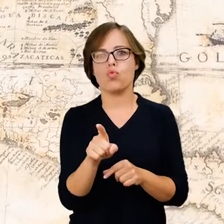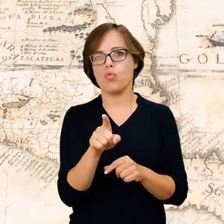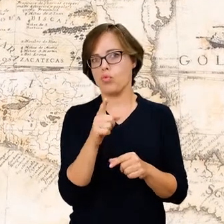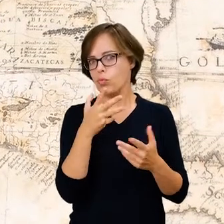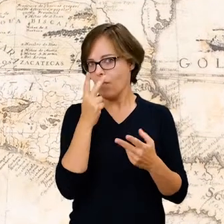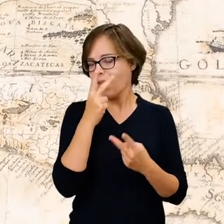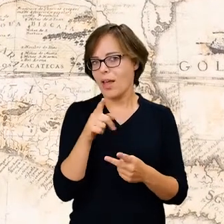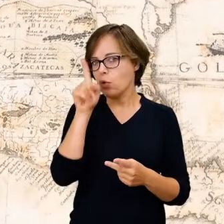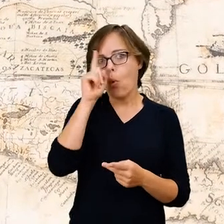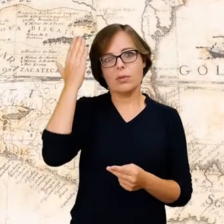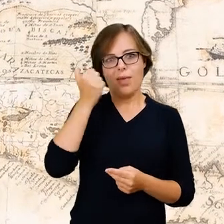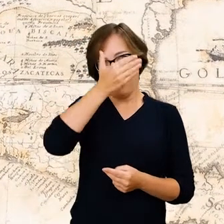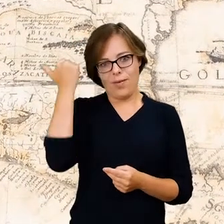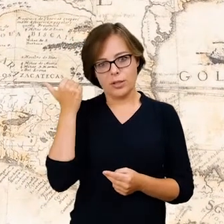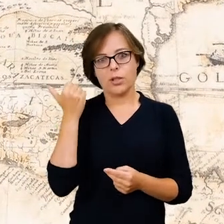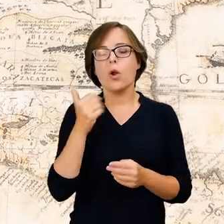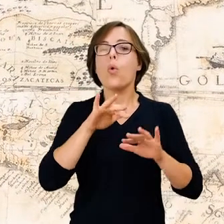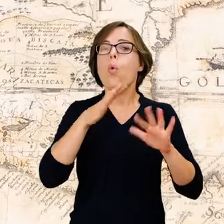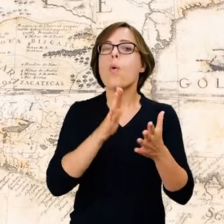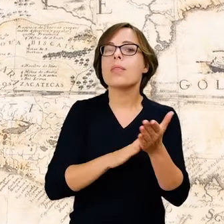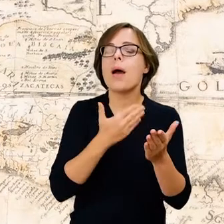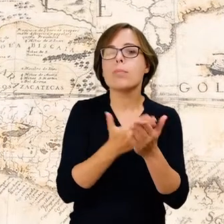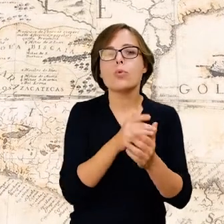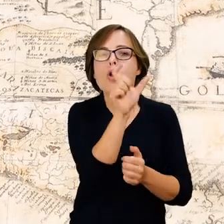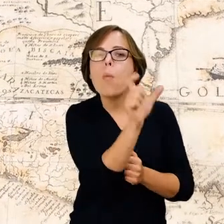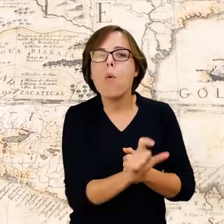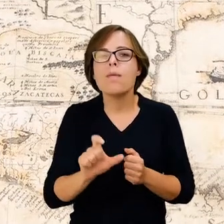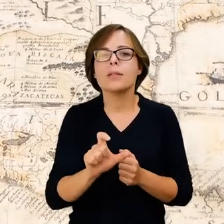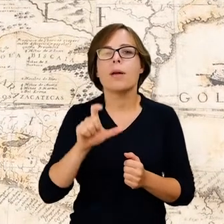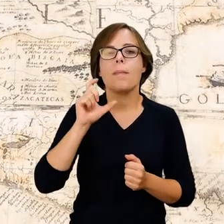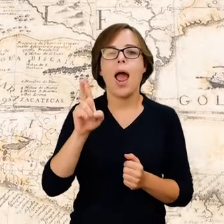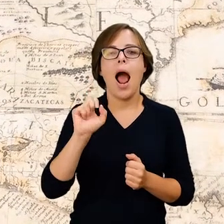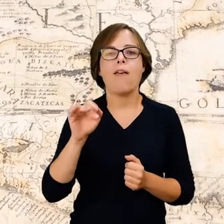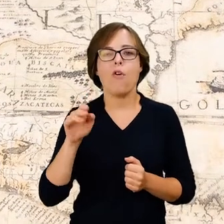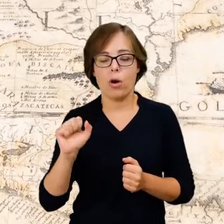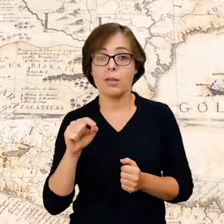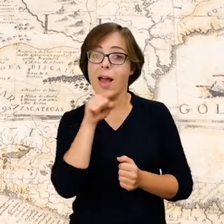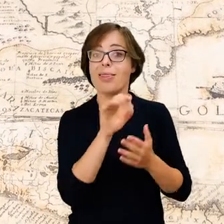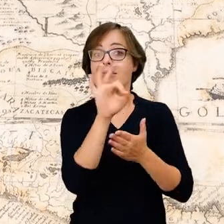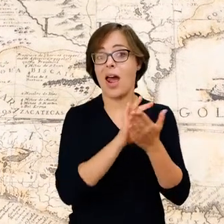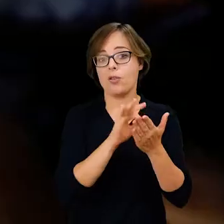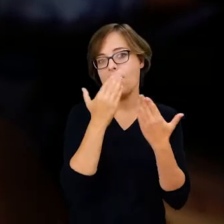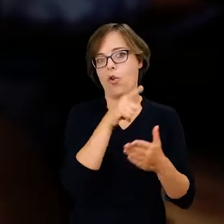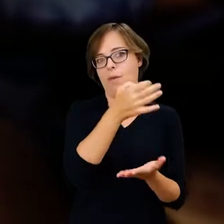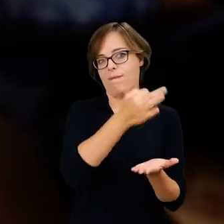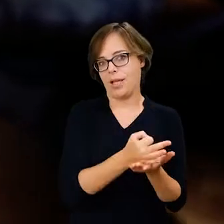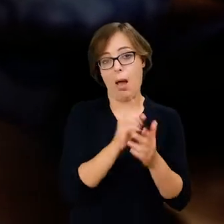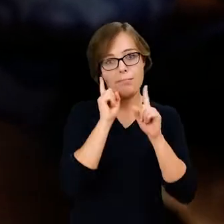rodzaju niewiedza, chociażby w kwestii potraktowania Półwyspu Kalifornijskiego, który został tu przedstawiony jako odrębna wyspa.